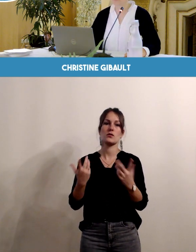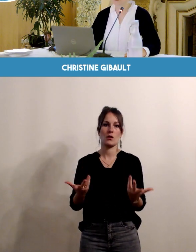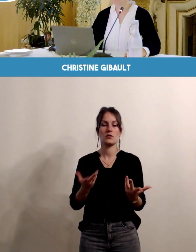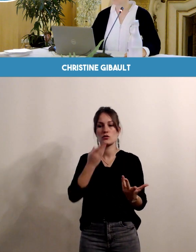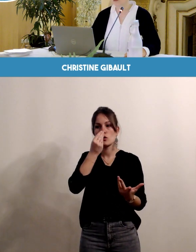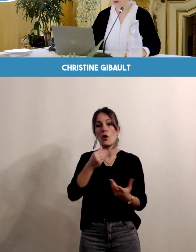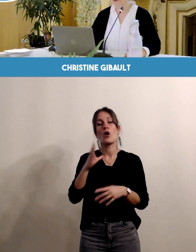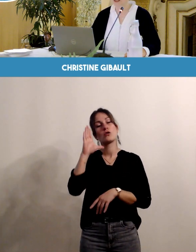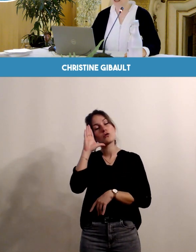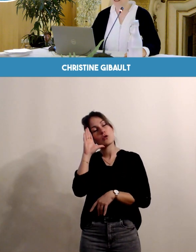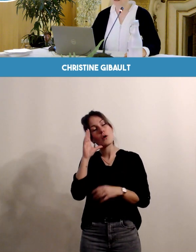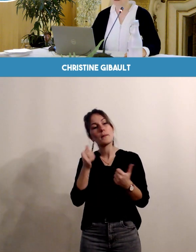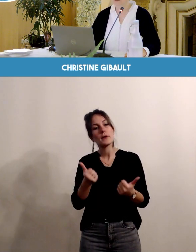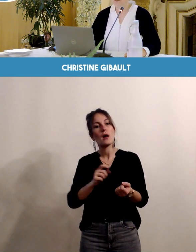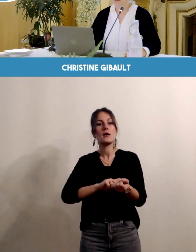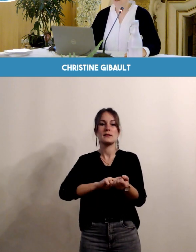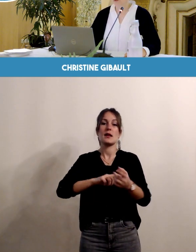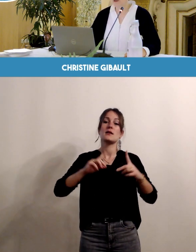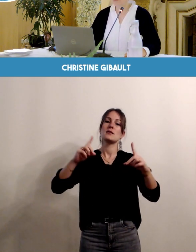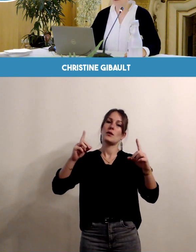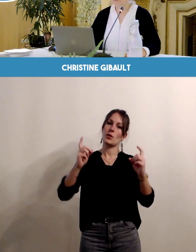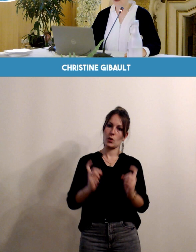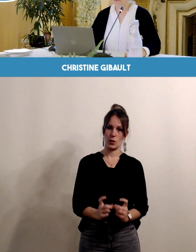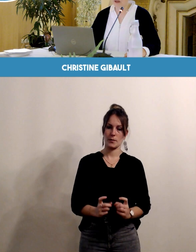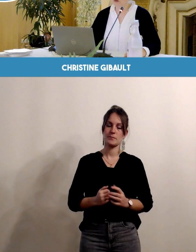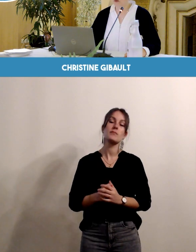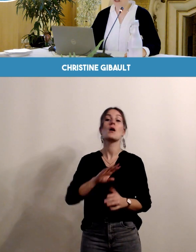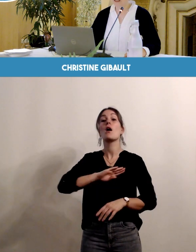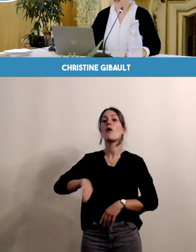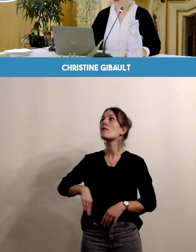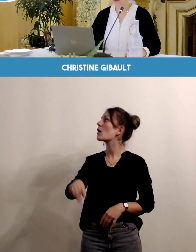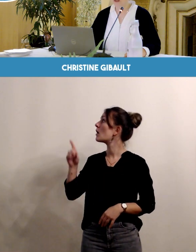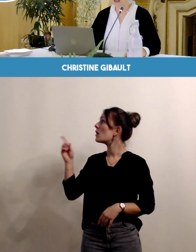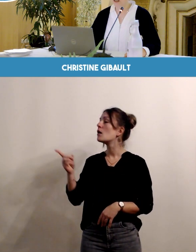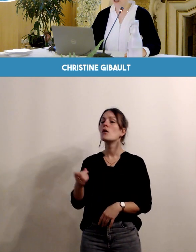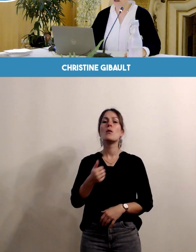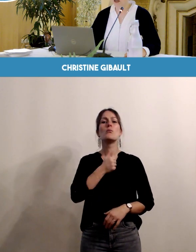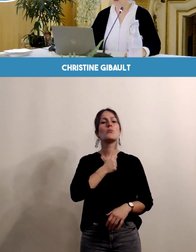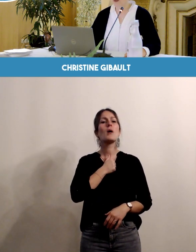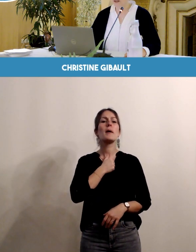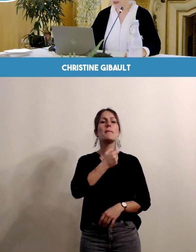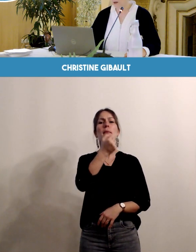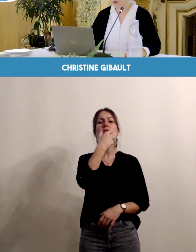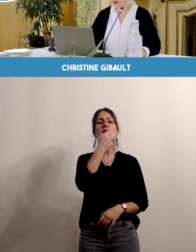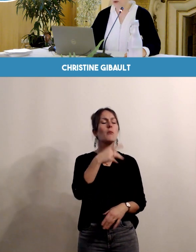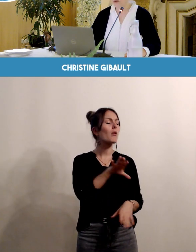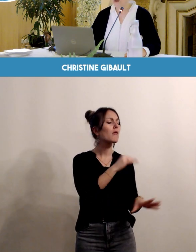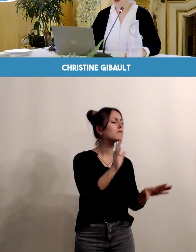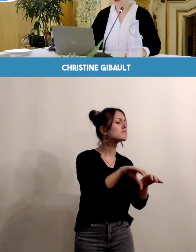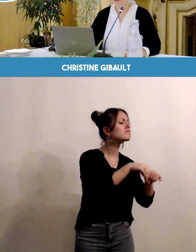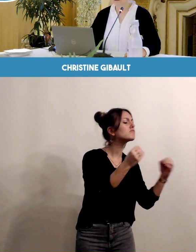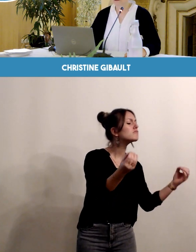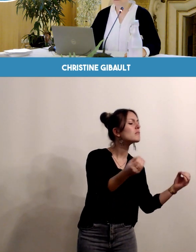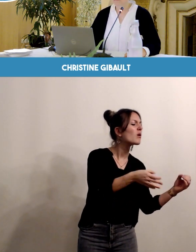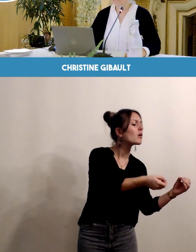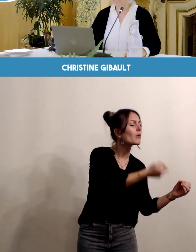meilleur sommeil, moins de stress. Et je vous ai mis enfin, pas d'automédication, ça c'est un point très important.